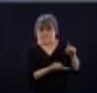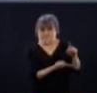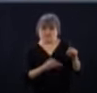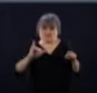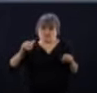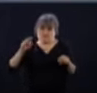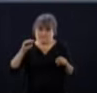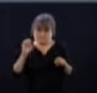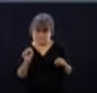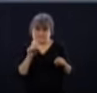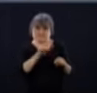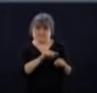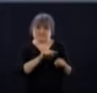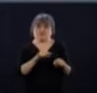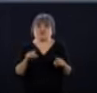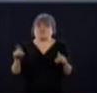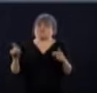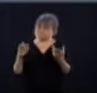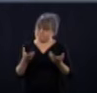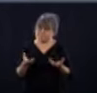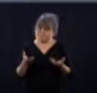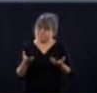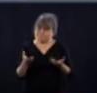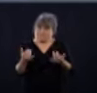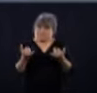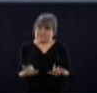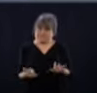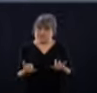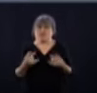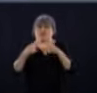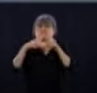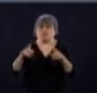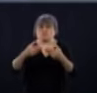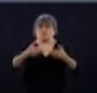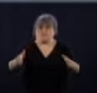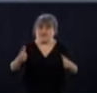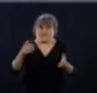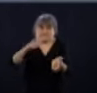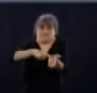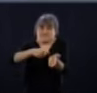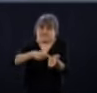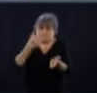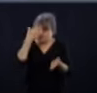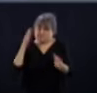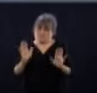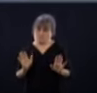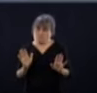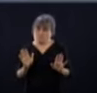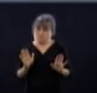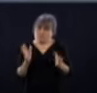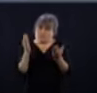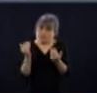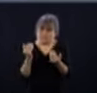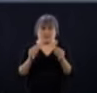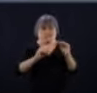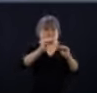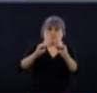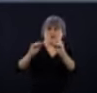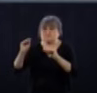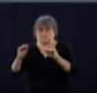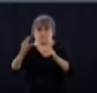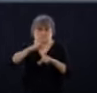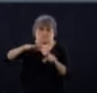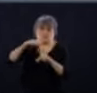contrôlées, On n pas en mesure aujourd'hui de vous donner une date pour ces secteurs-là parce qu'on est encore en train d'évaluer la situation,